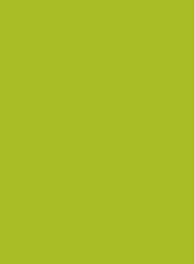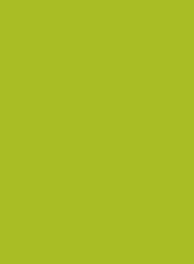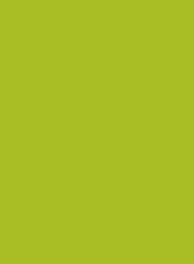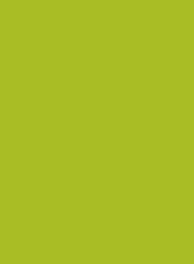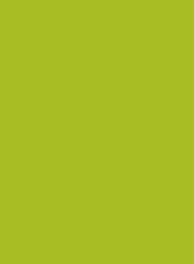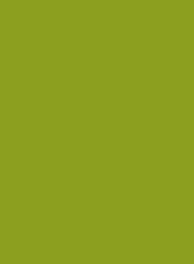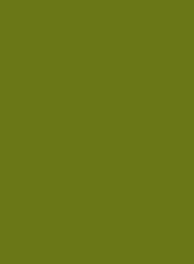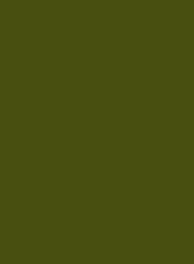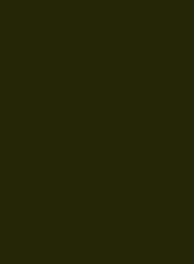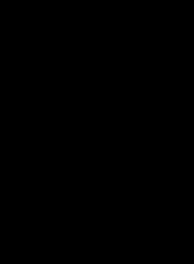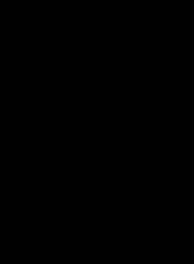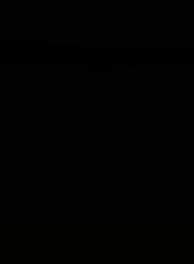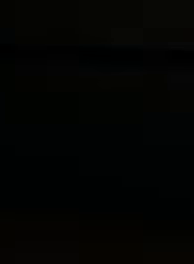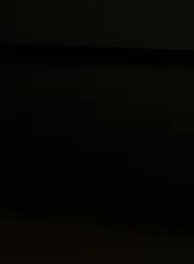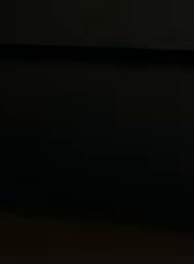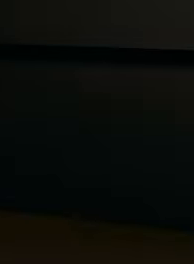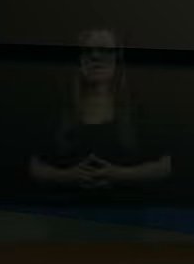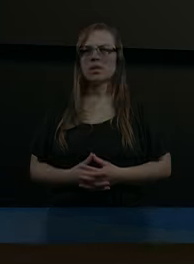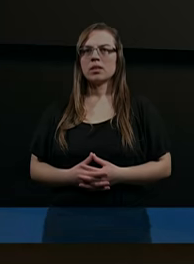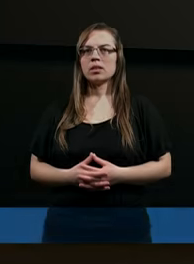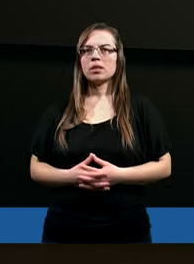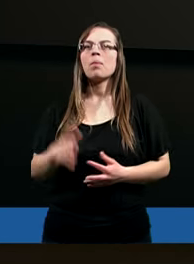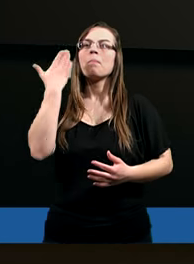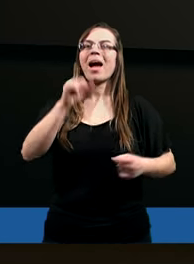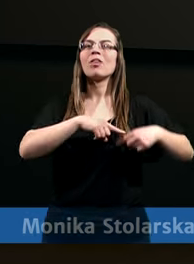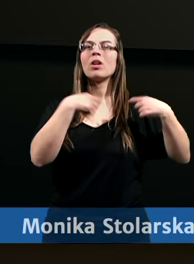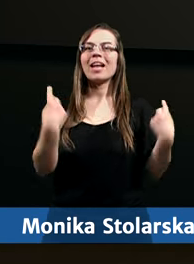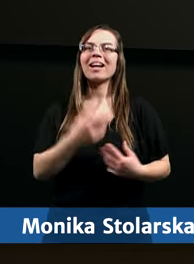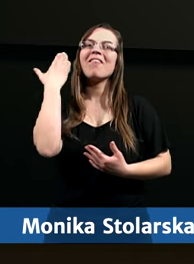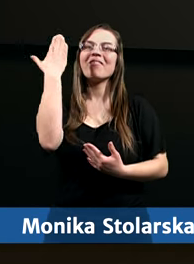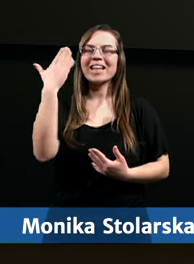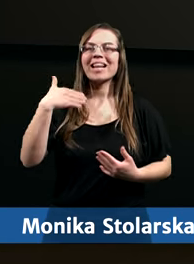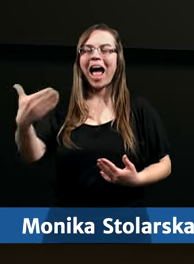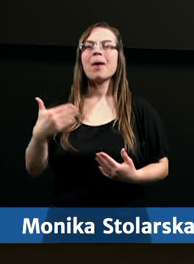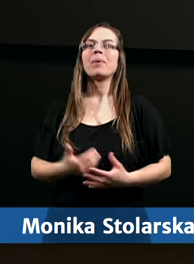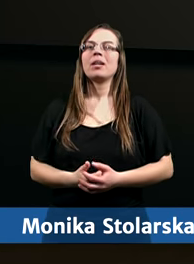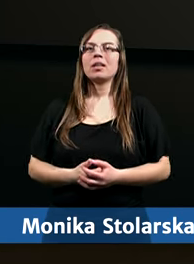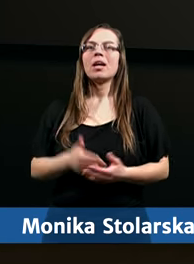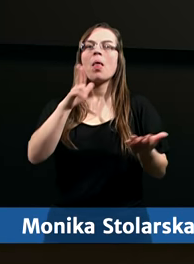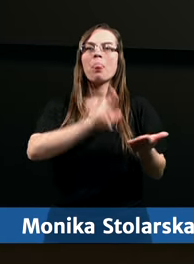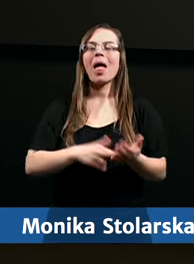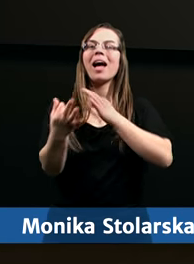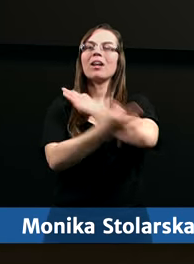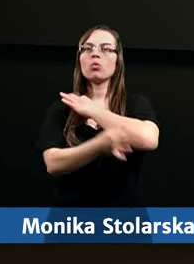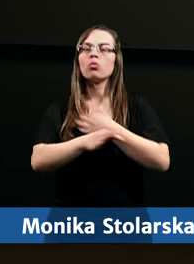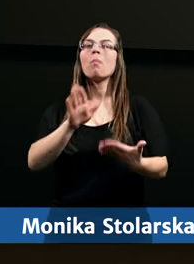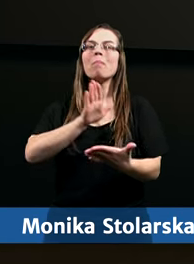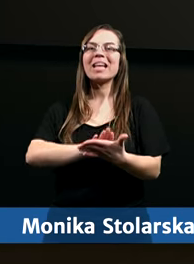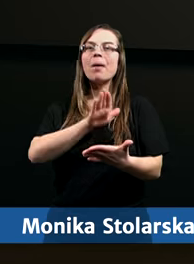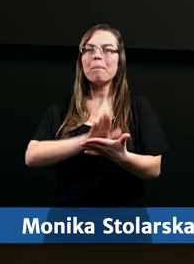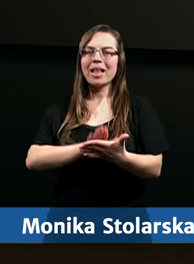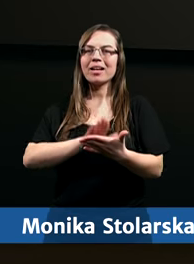Dziękujemy. Bardzo serdecznie witam na studium biblijnym,